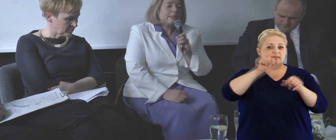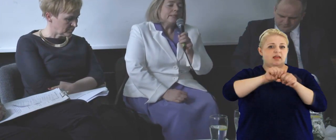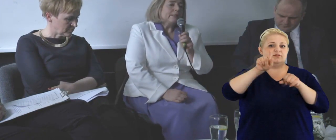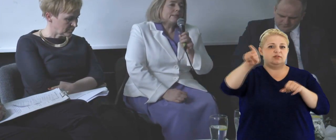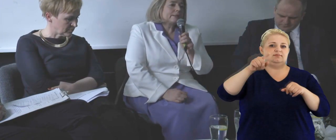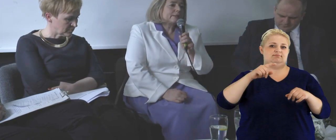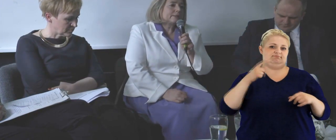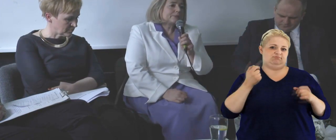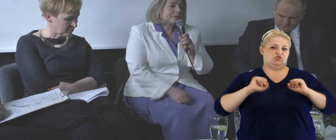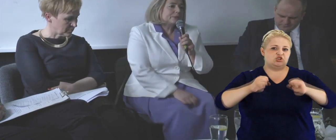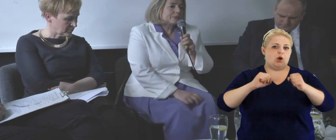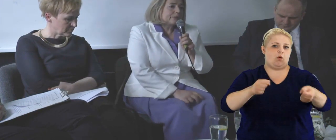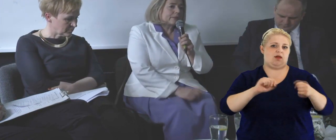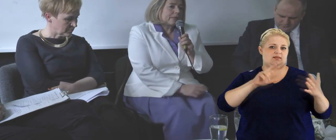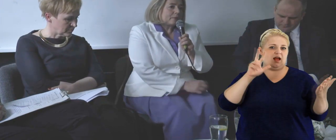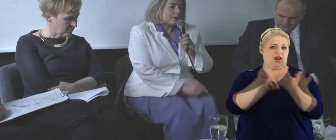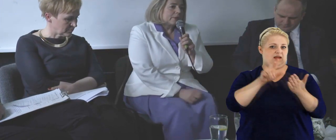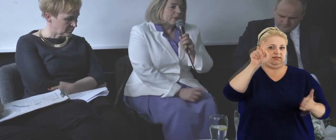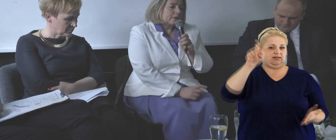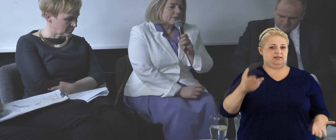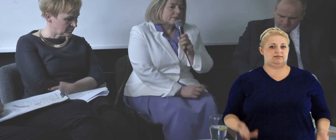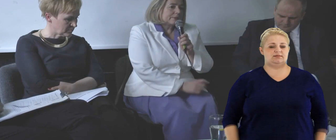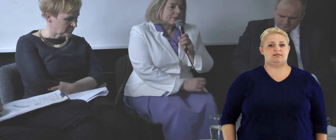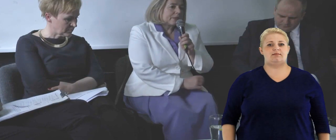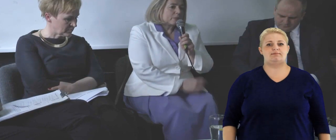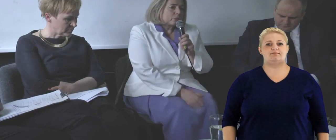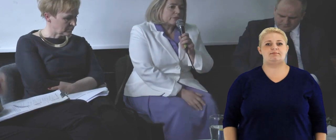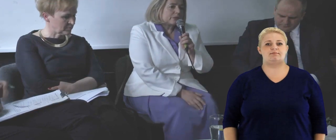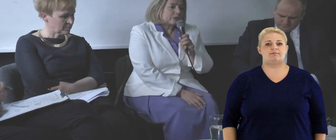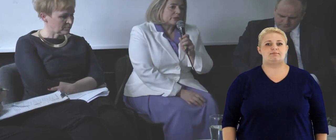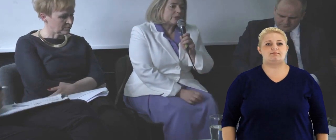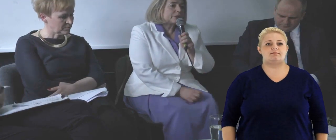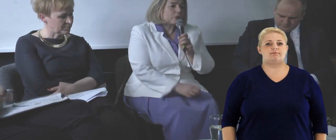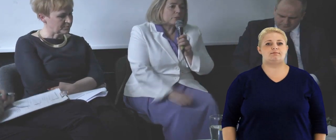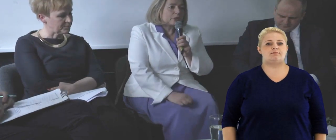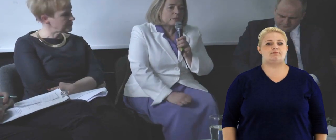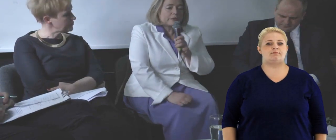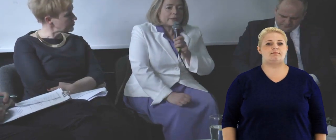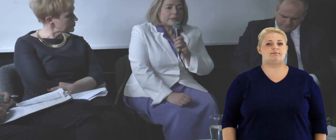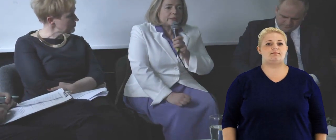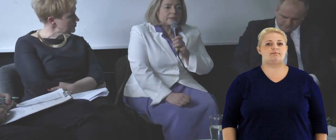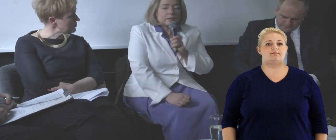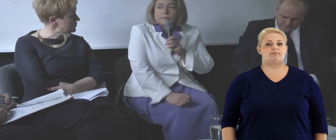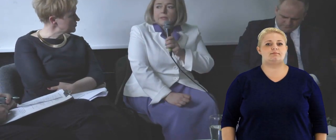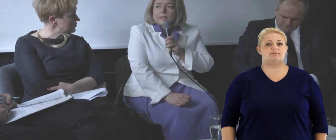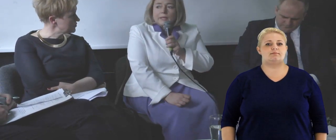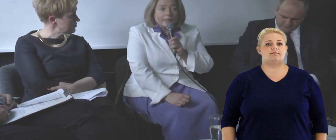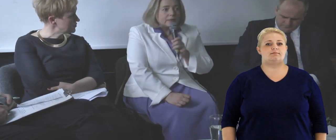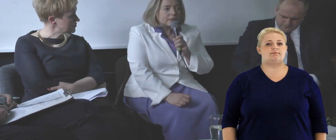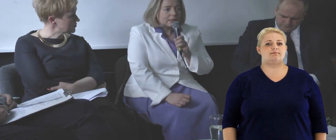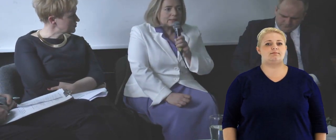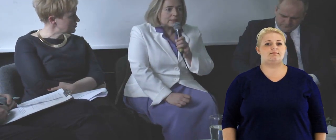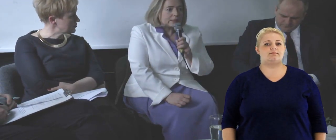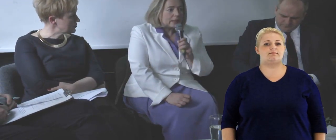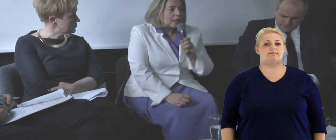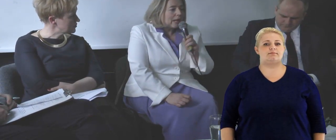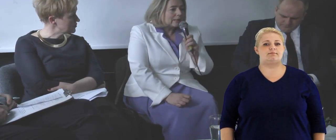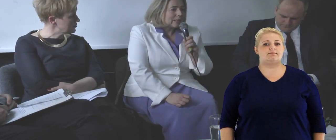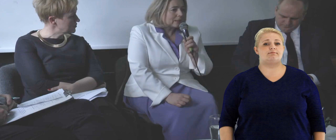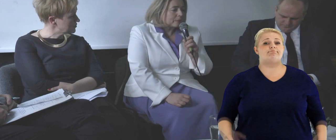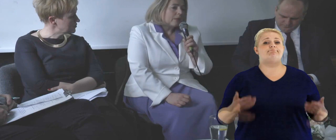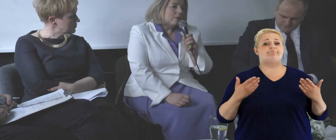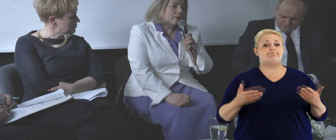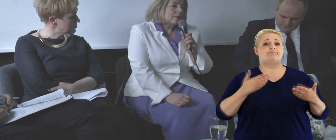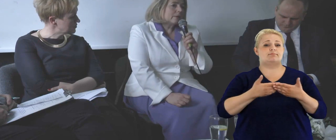właśnie tam, tam również są podejmowane inicjatywy legislacyjne.